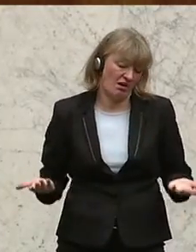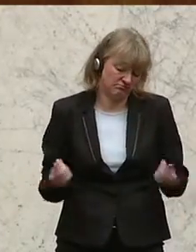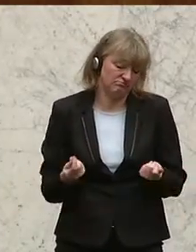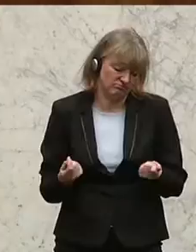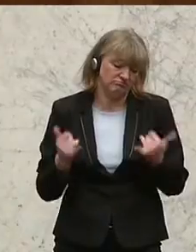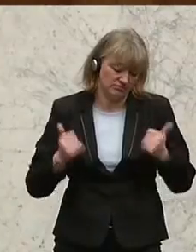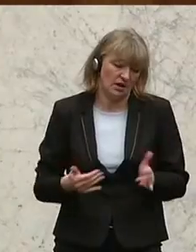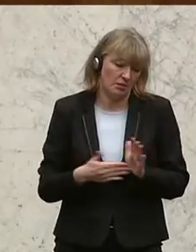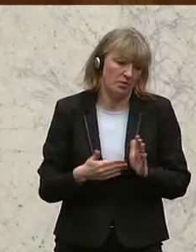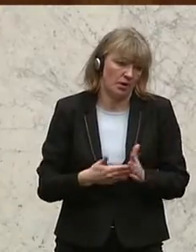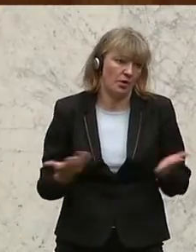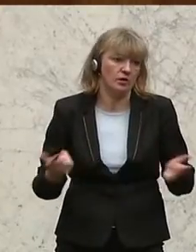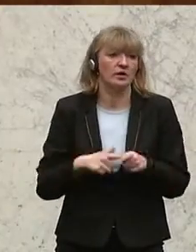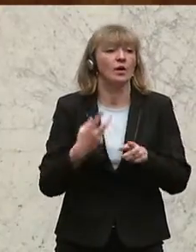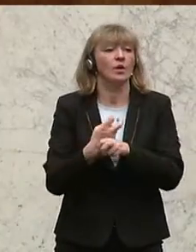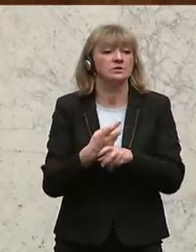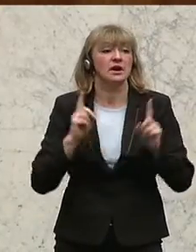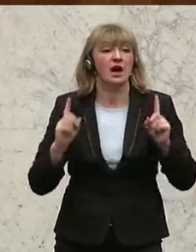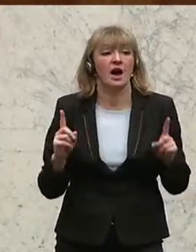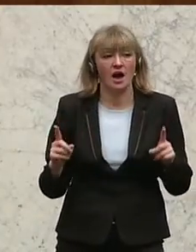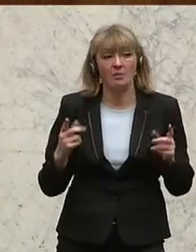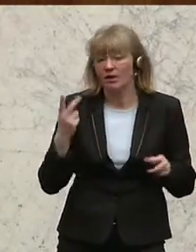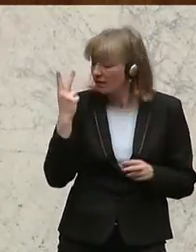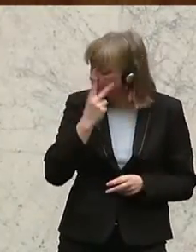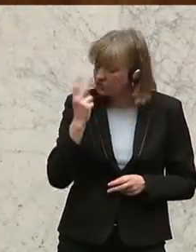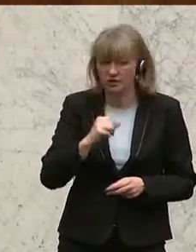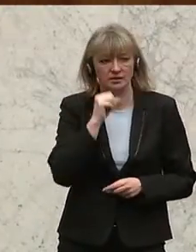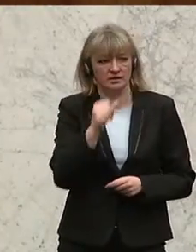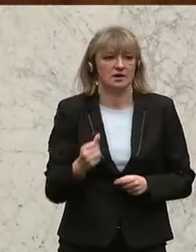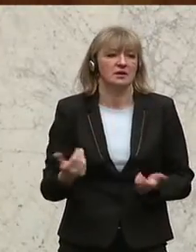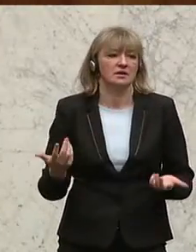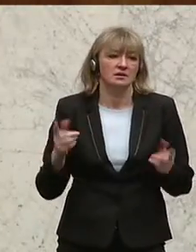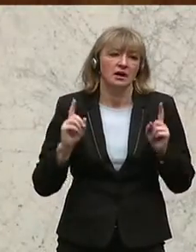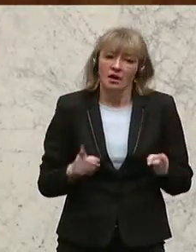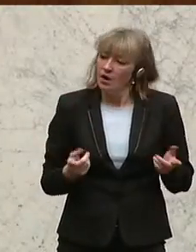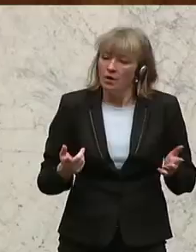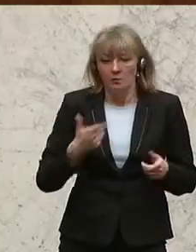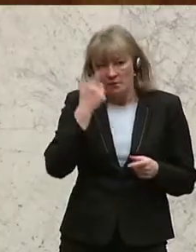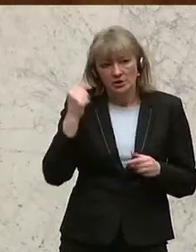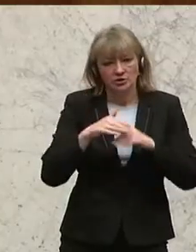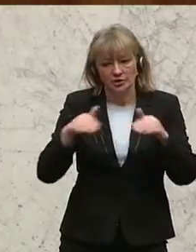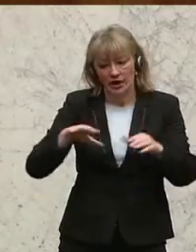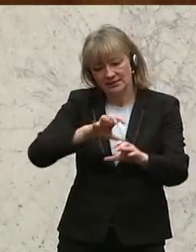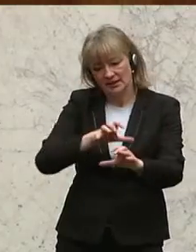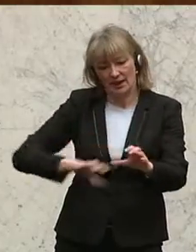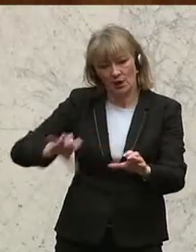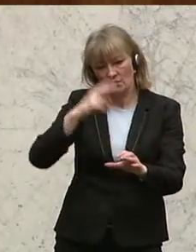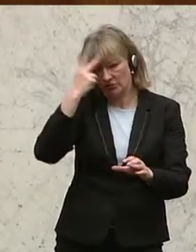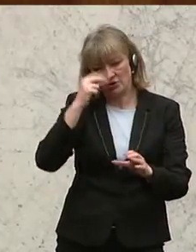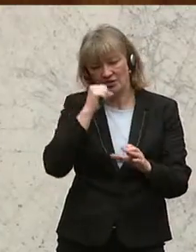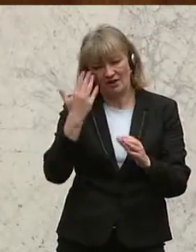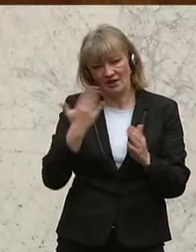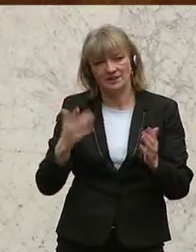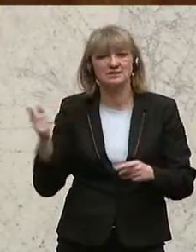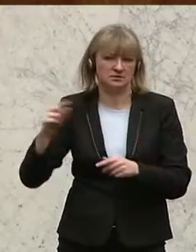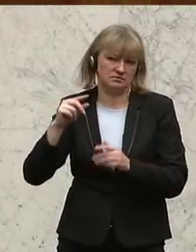Preis. Was die Österreicher aber wirklich nicht verstehen und speziell natürlich auch die Menschen in den Grenzregionen, ist das